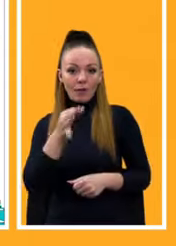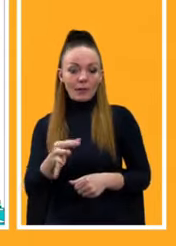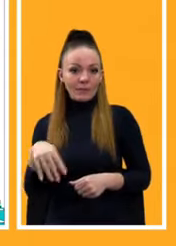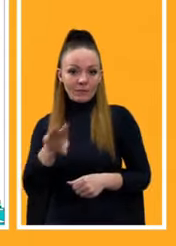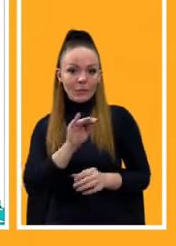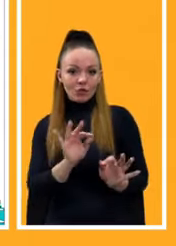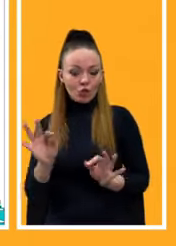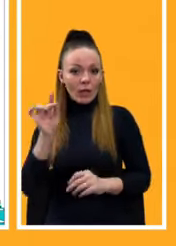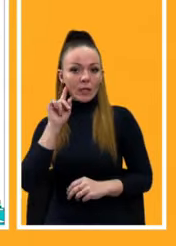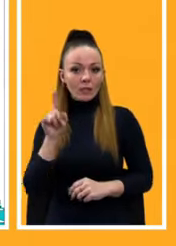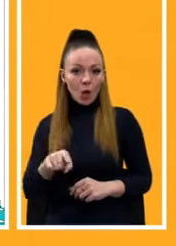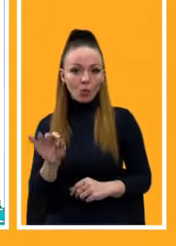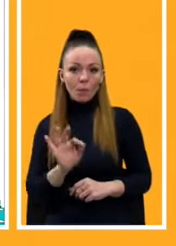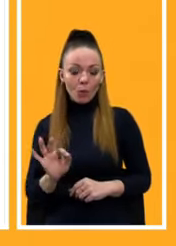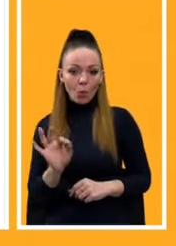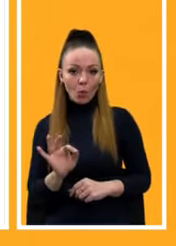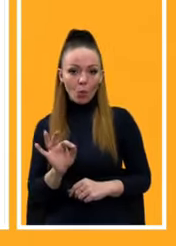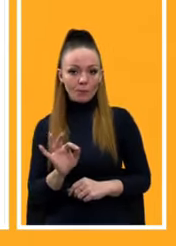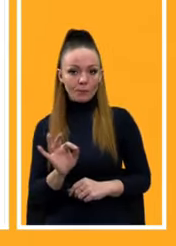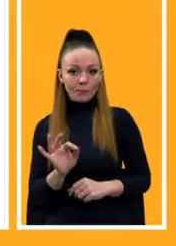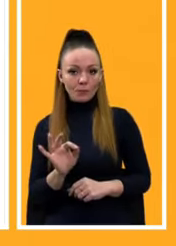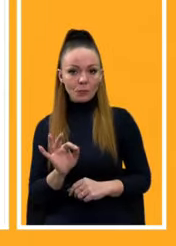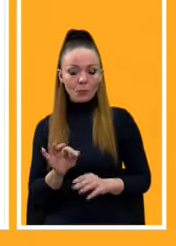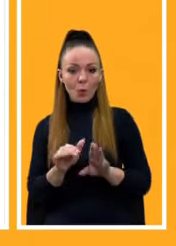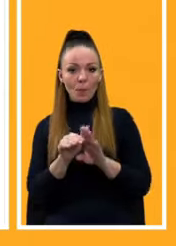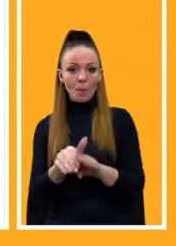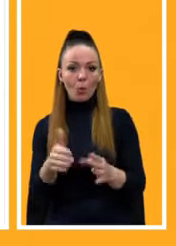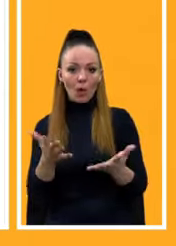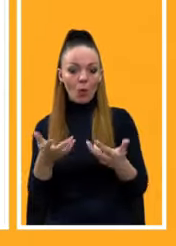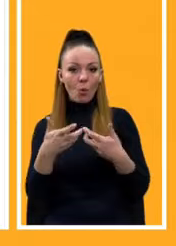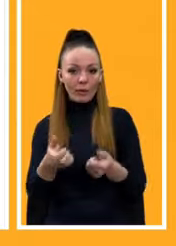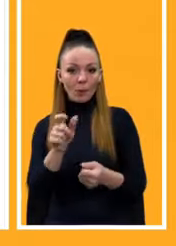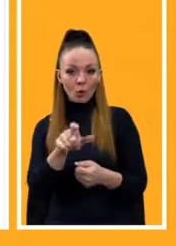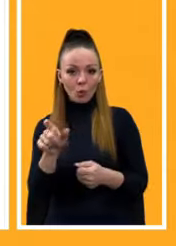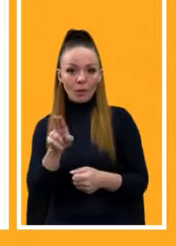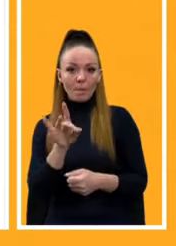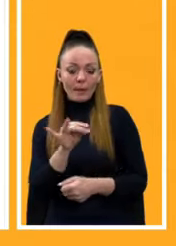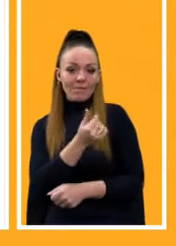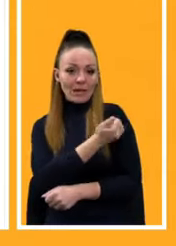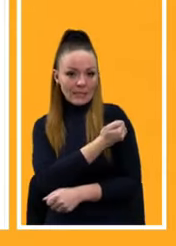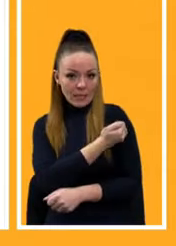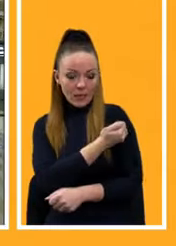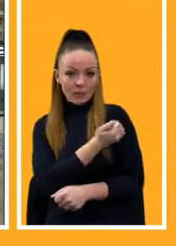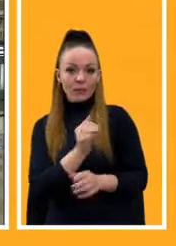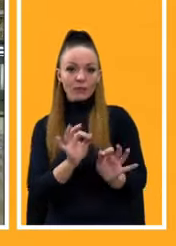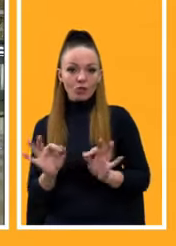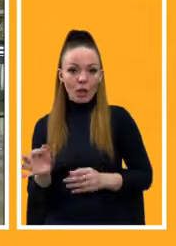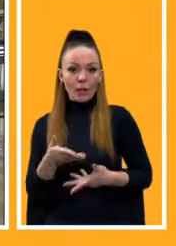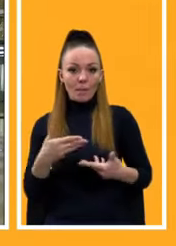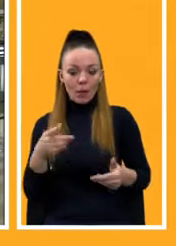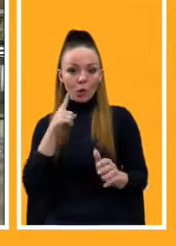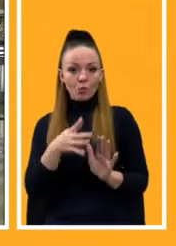допомогу, яку отримують люди при вакцинації. Звичайно, ми розуміємо, що